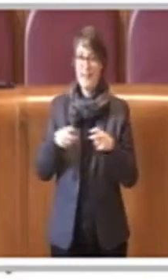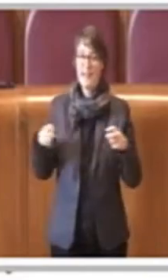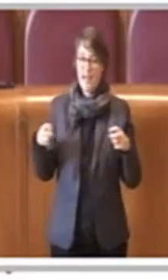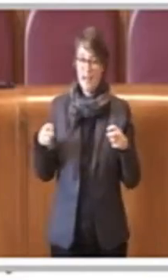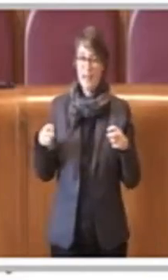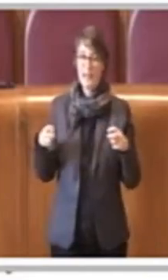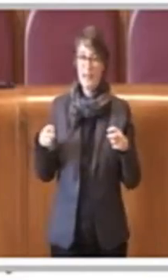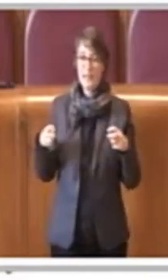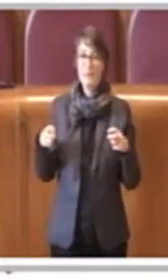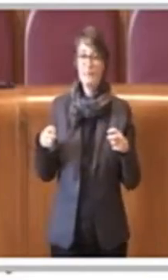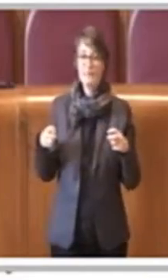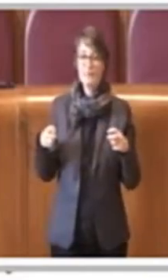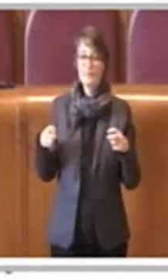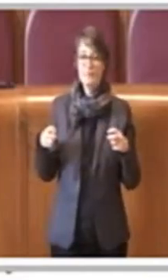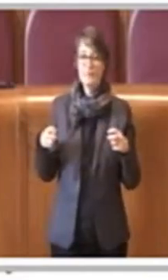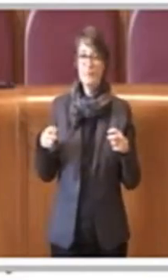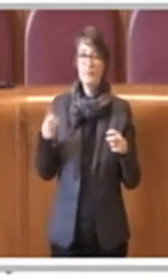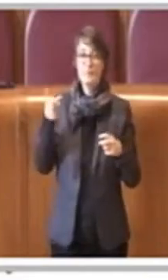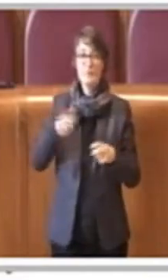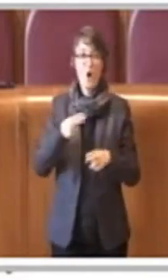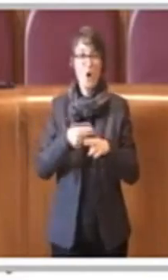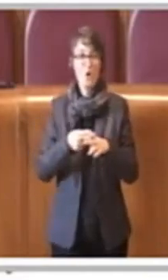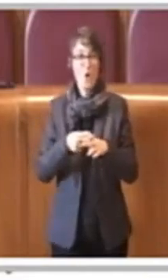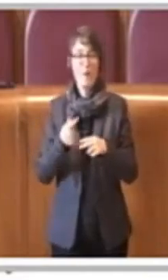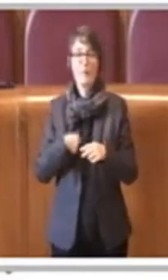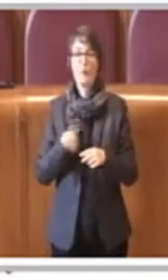a fare parte del programma ovviamente